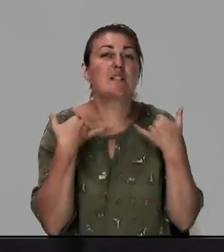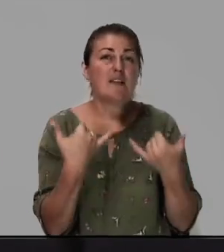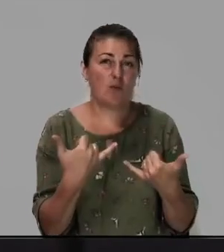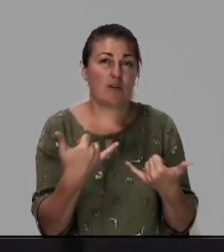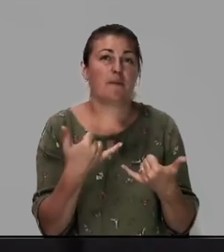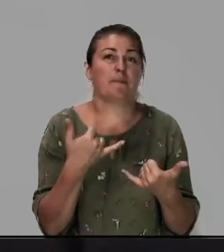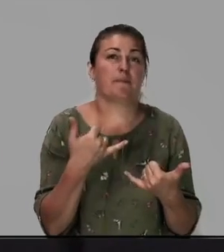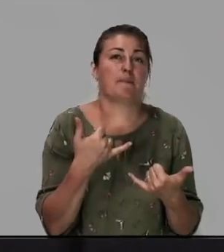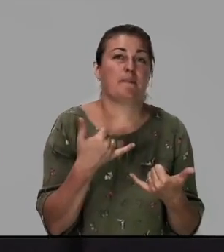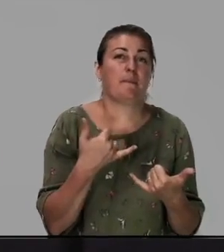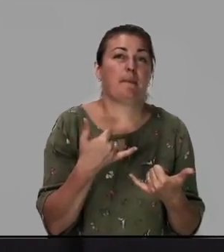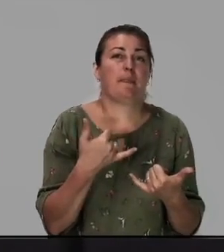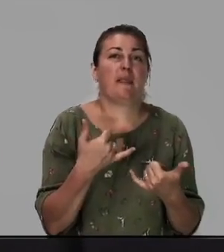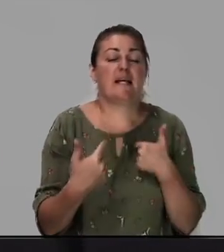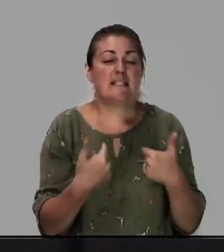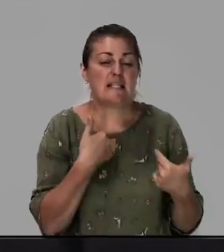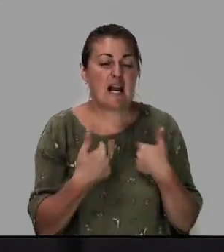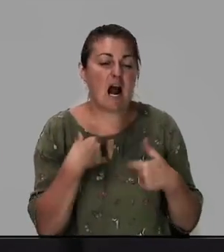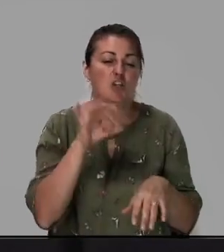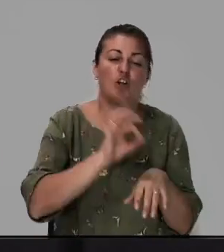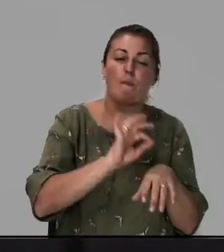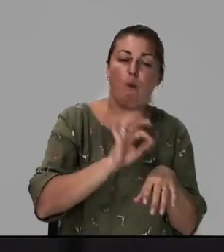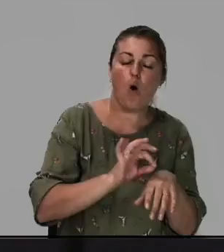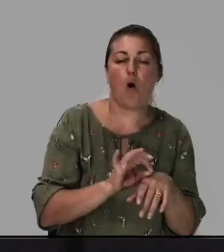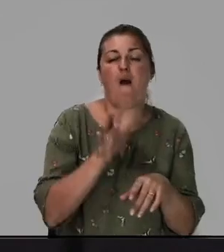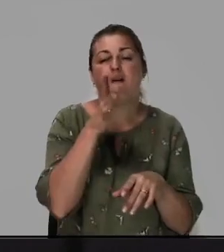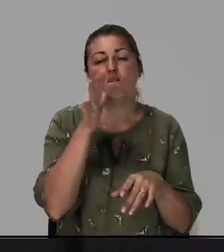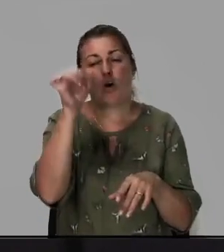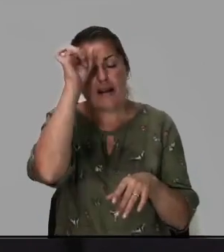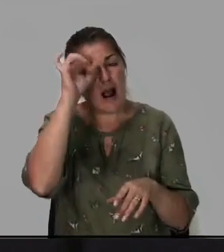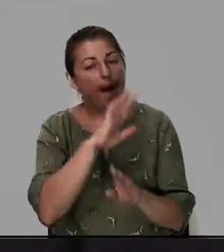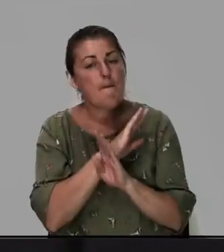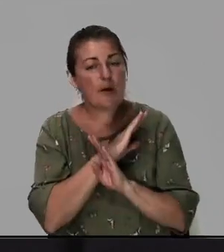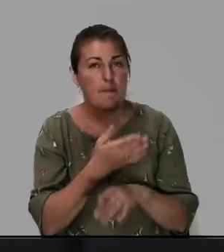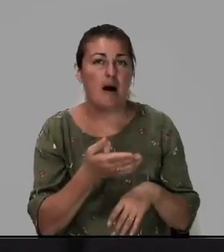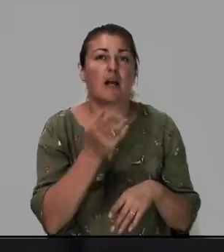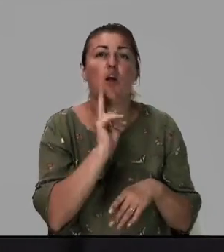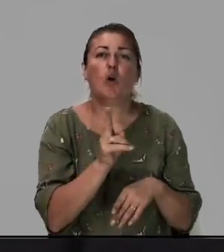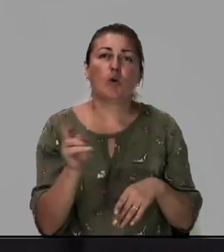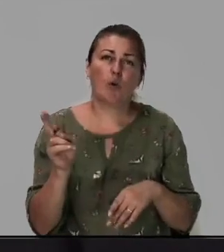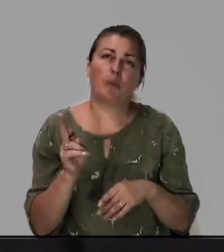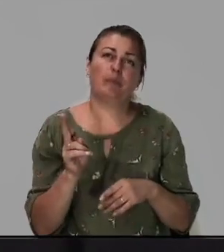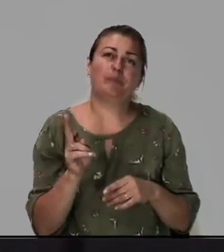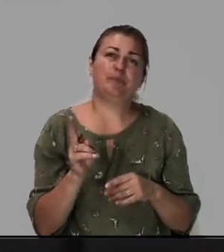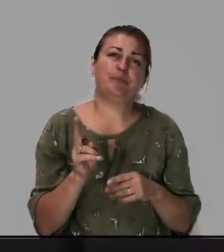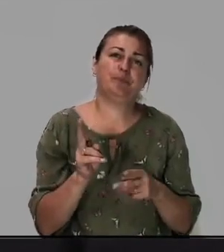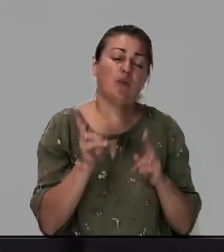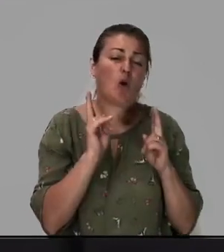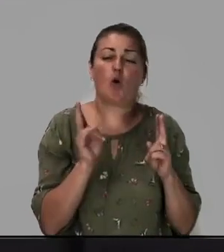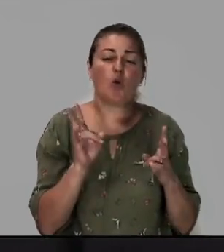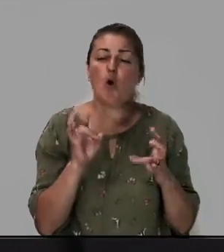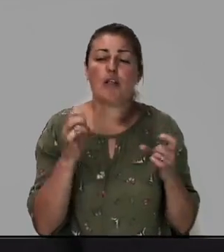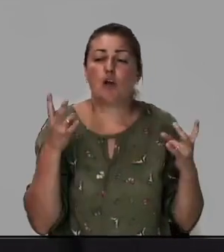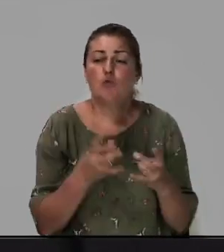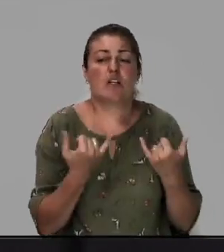страждет, болен, во грехах погибает, кто не нуждается